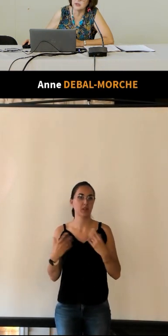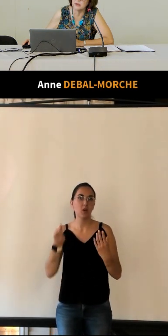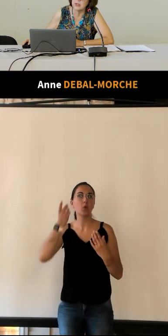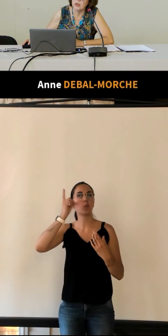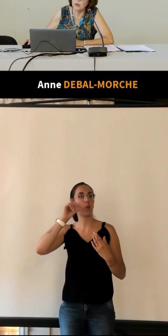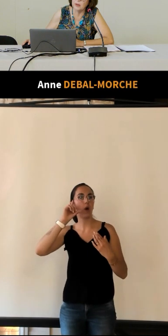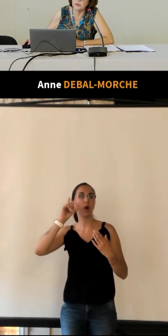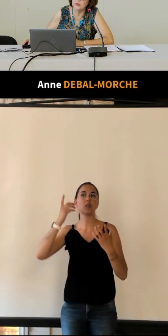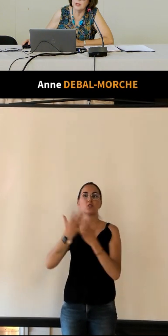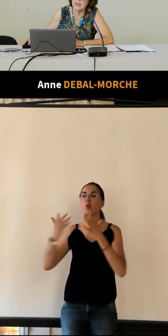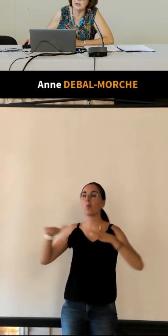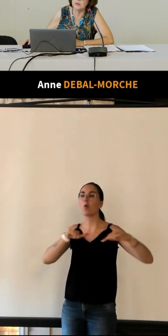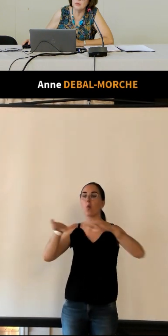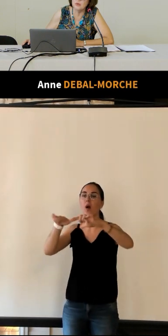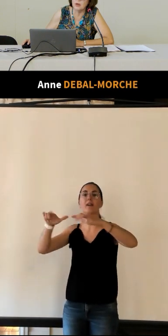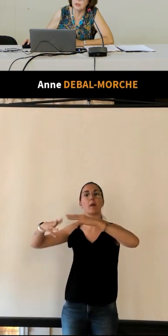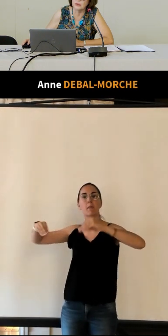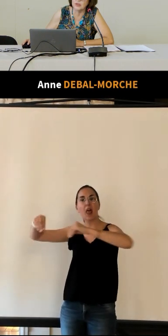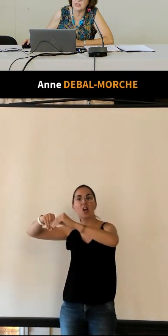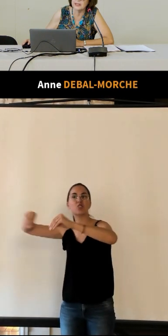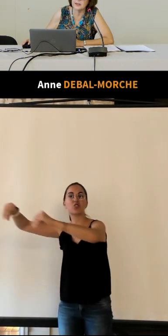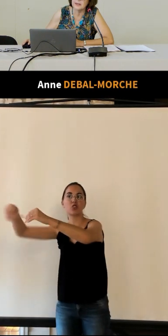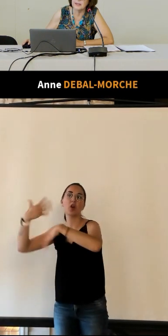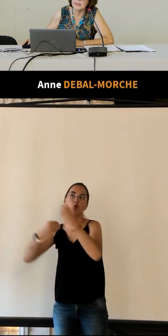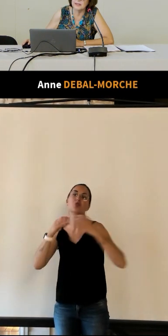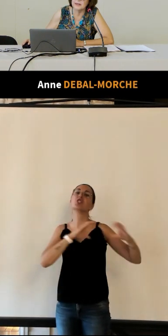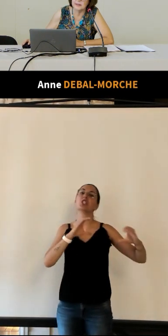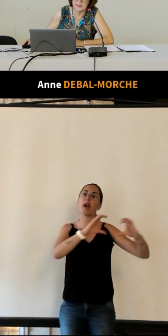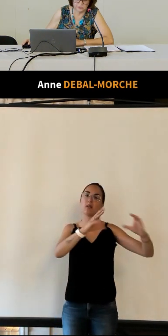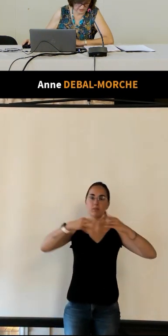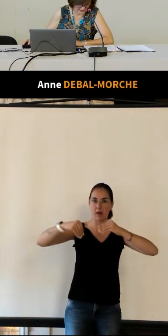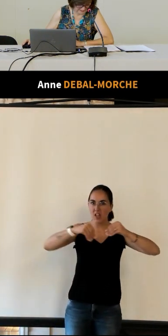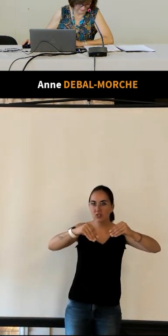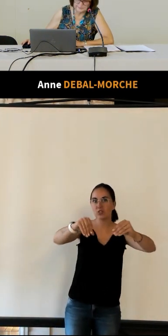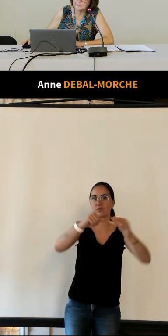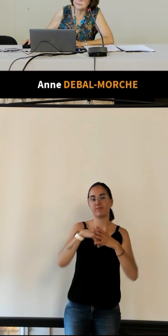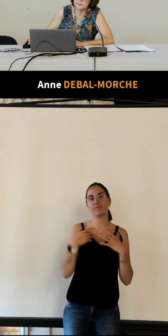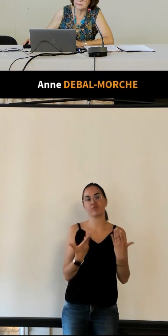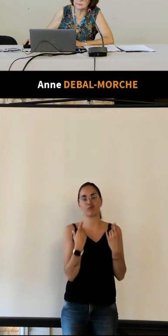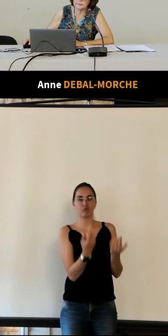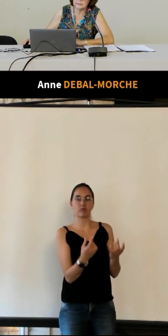plages en bord de Loire ou en bord de Cher qui sont cités